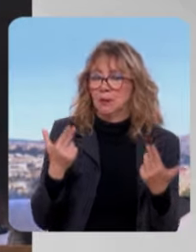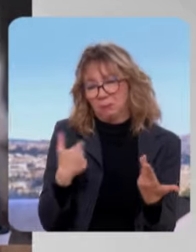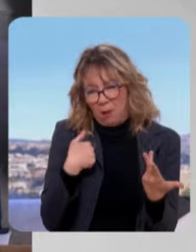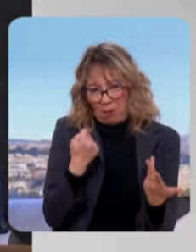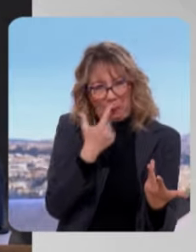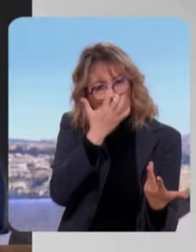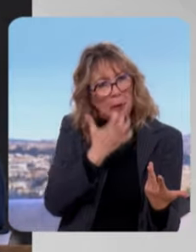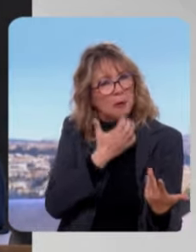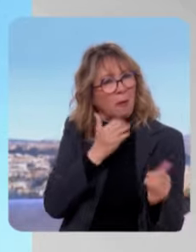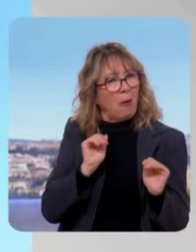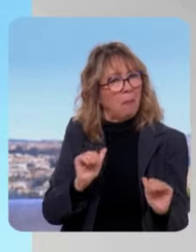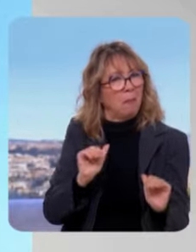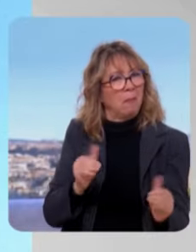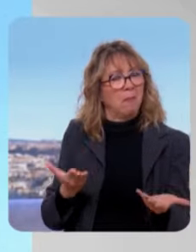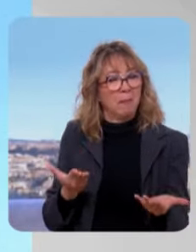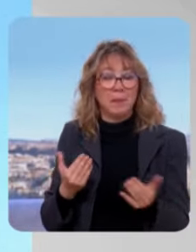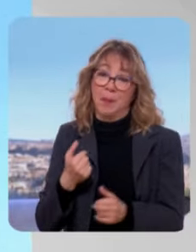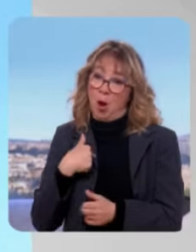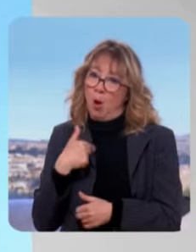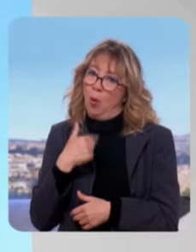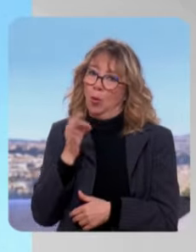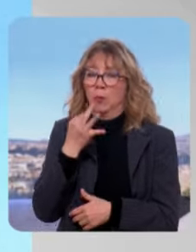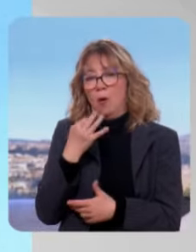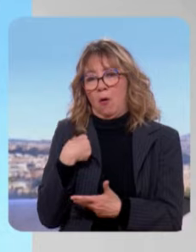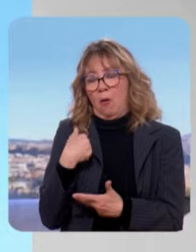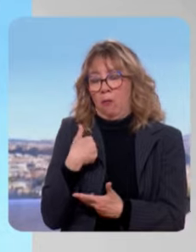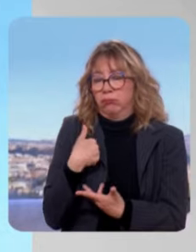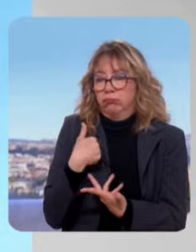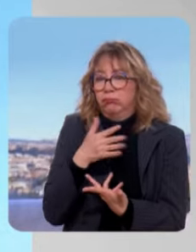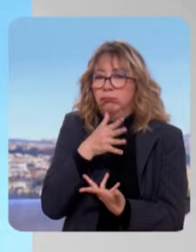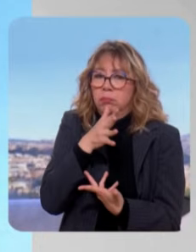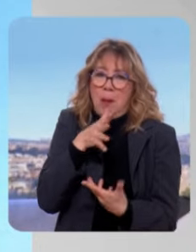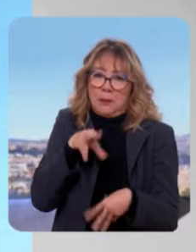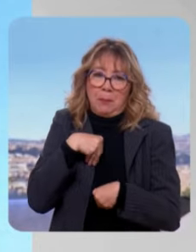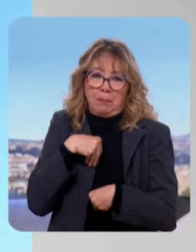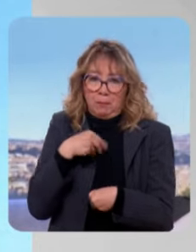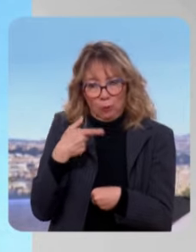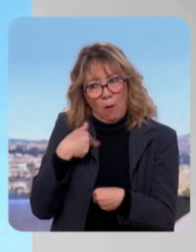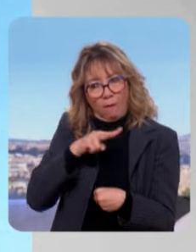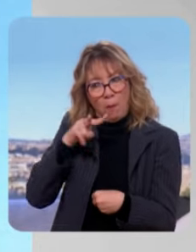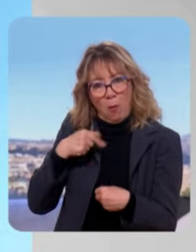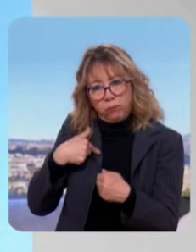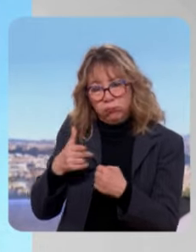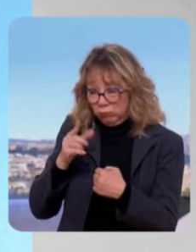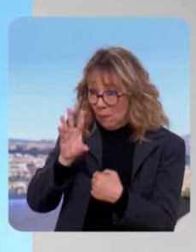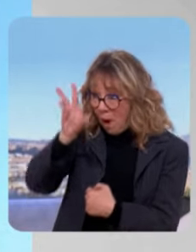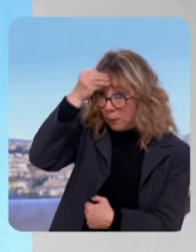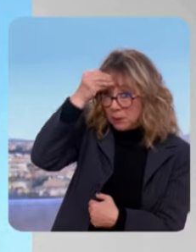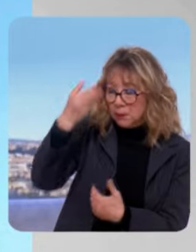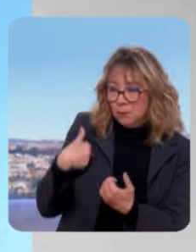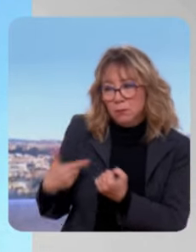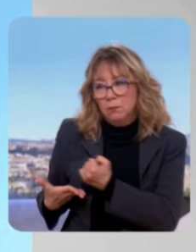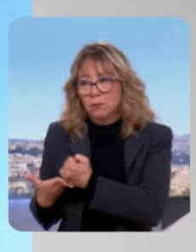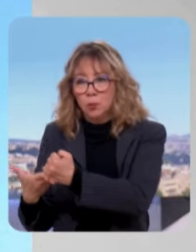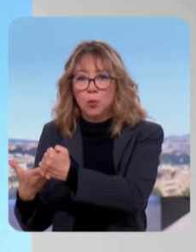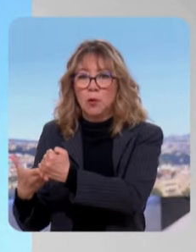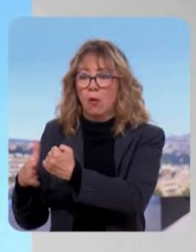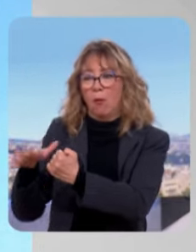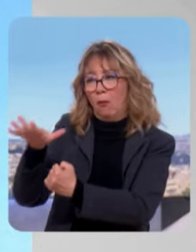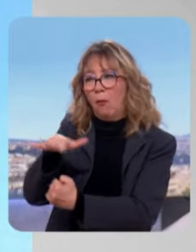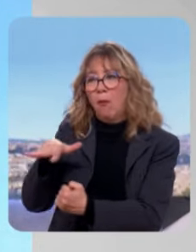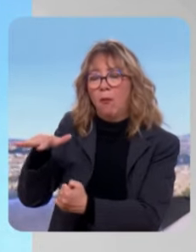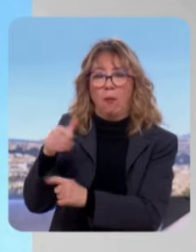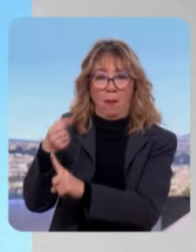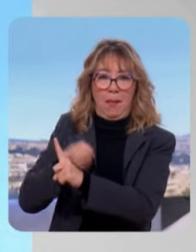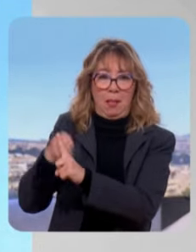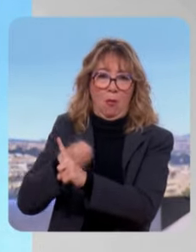sûr. Moi, déjà, je tiens à dénoncer les violences et apporter tout mon soutien comme j'ai pu le faire directement dès que j'ai appris ces événements à l'ensemble des militants socialistes